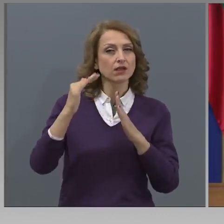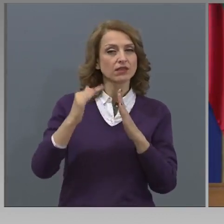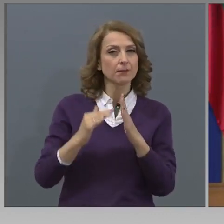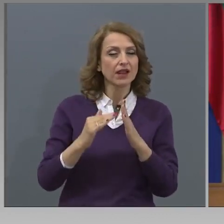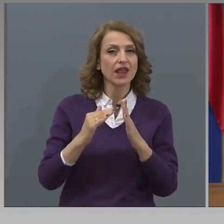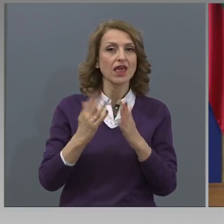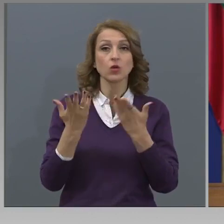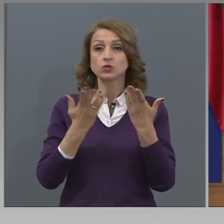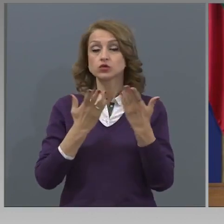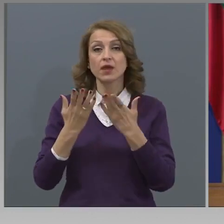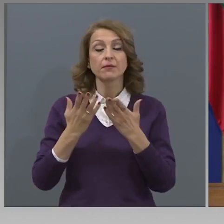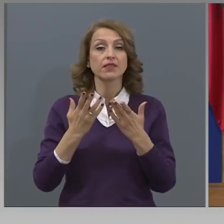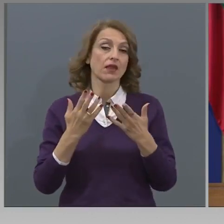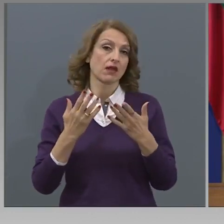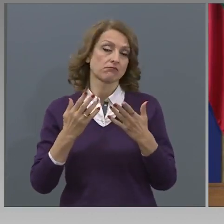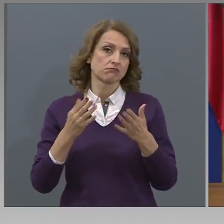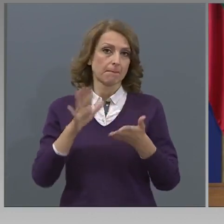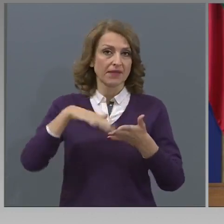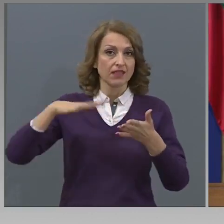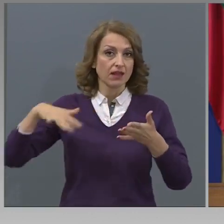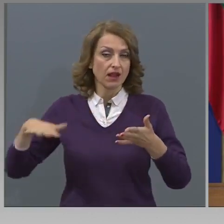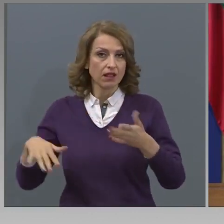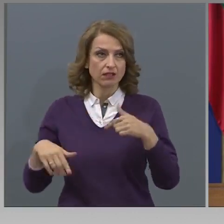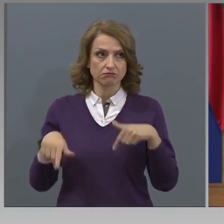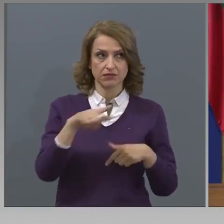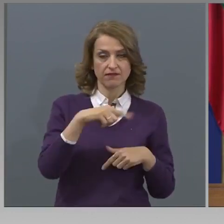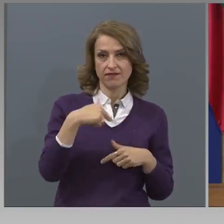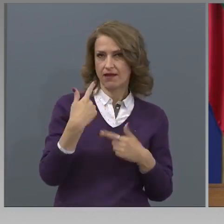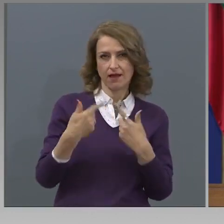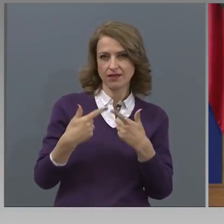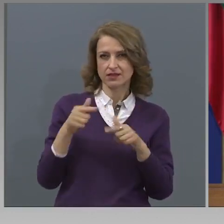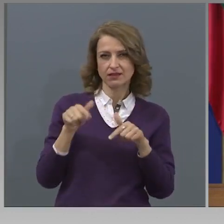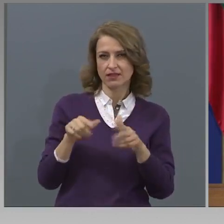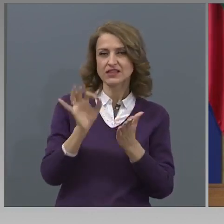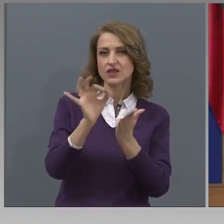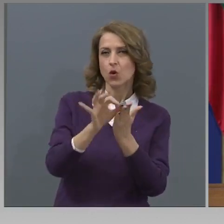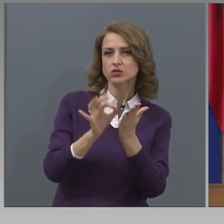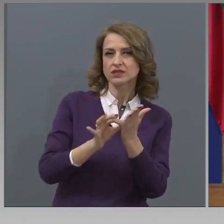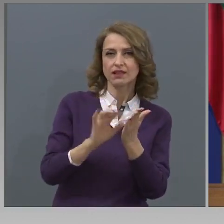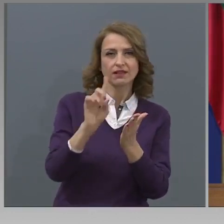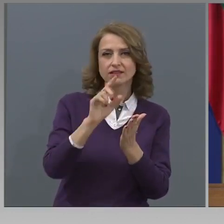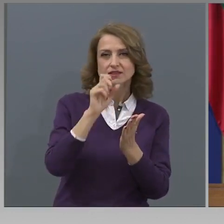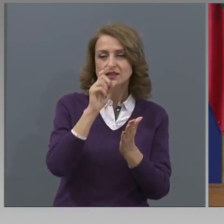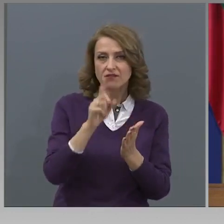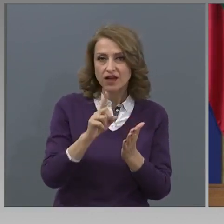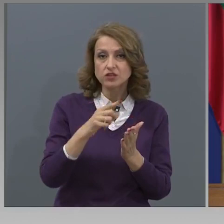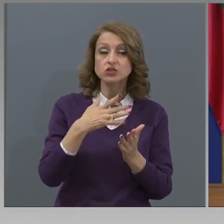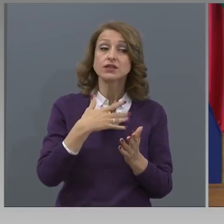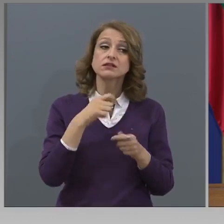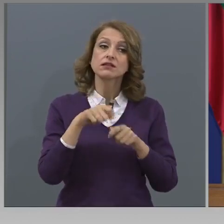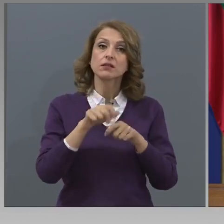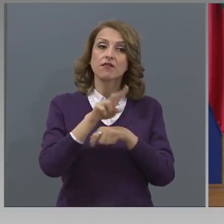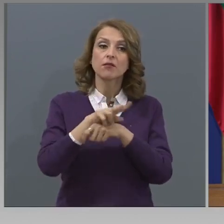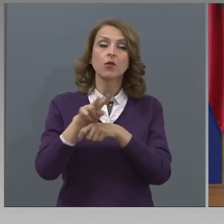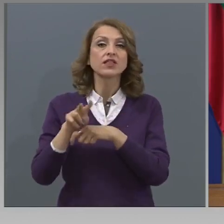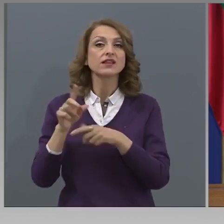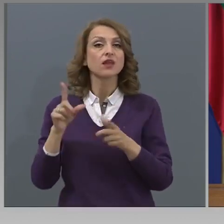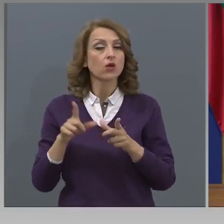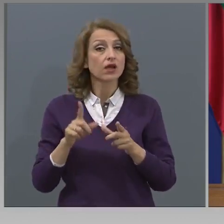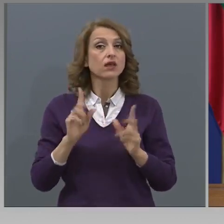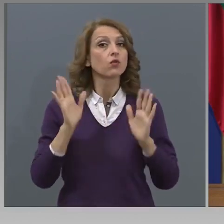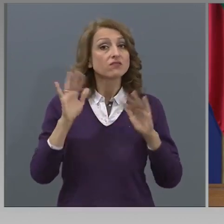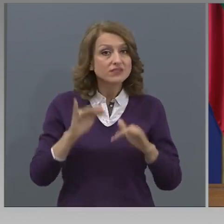учебния материал при тези външни оценявания. Вие казахте, че тези отзенки не са важни, искате да направите мониторинг, но все пак обсъдено ли е